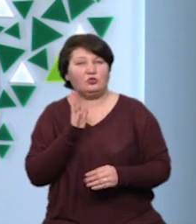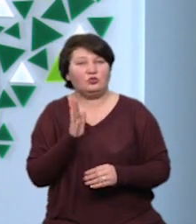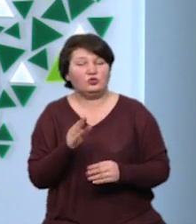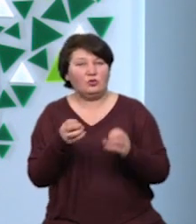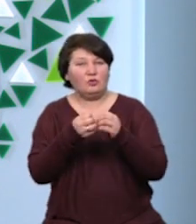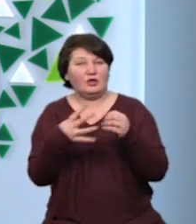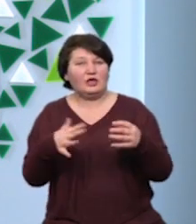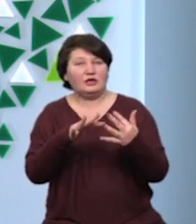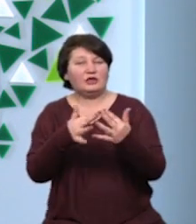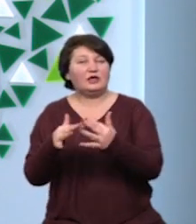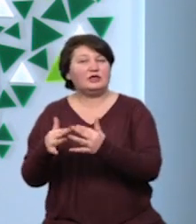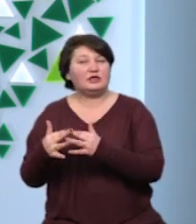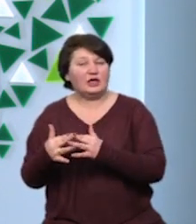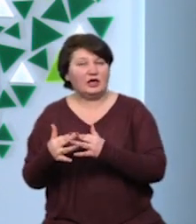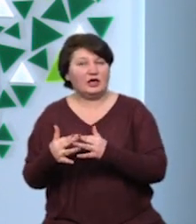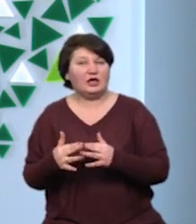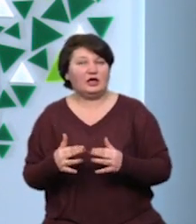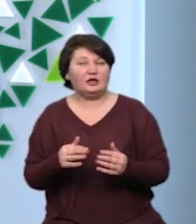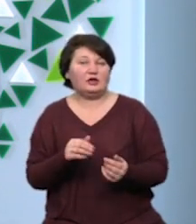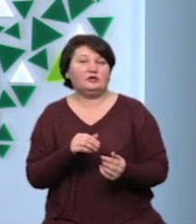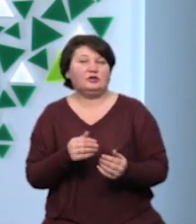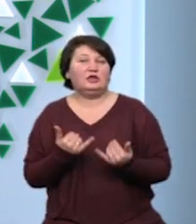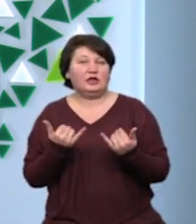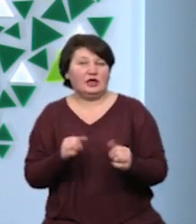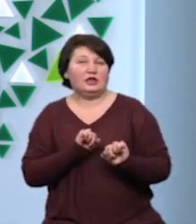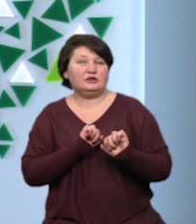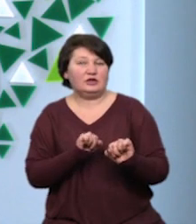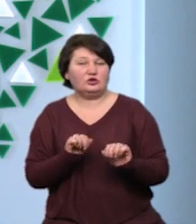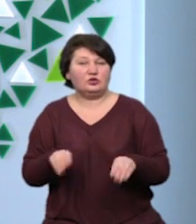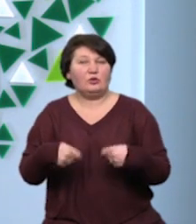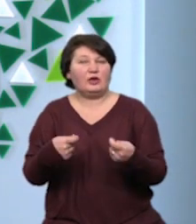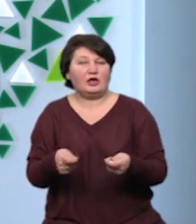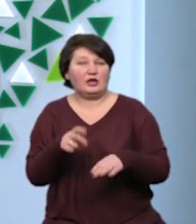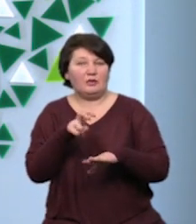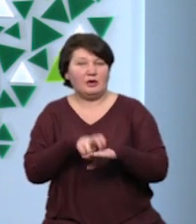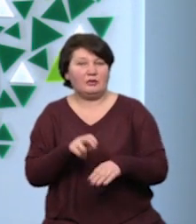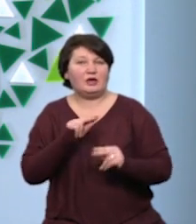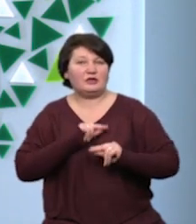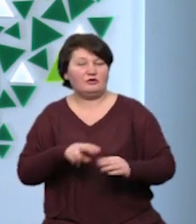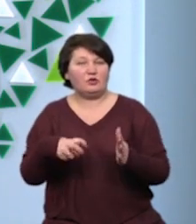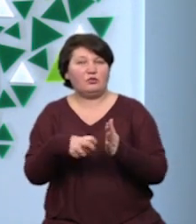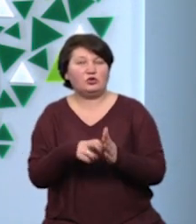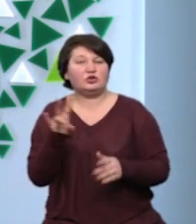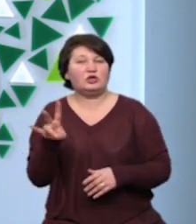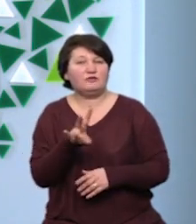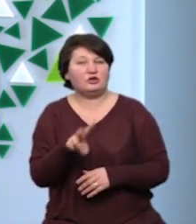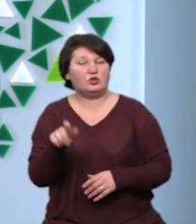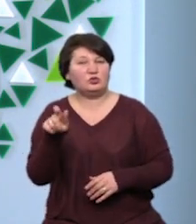населених пунктах. Засоби індивідуального захисту Євгенія передає для медиків, працівників пошти та священнослужителів.